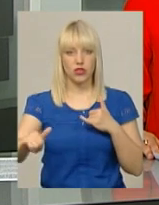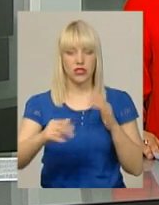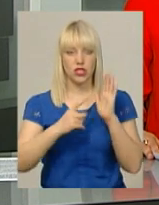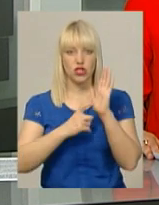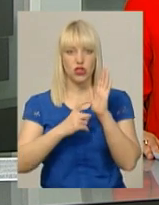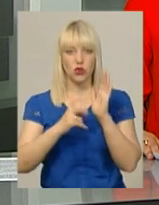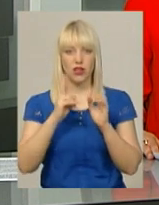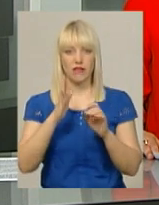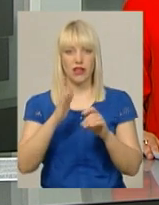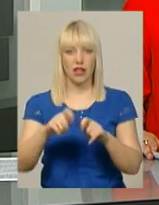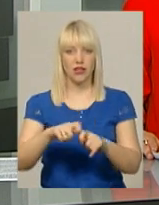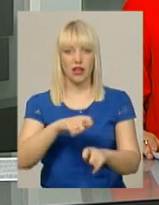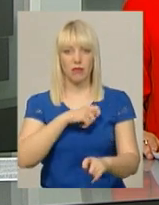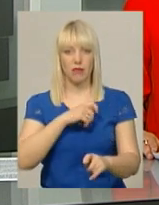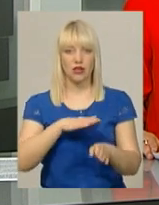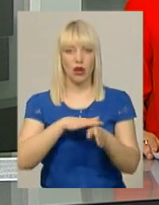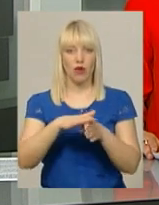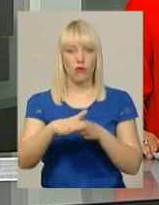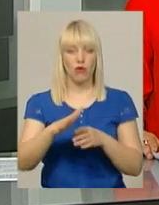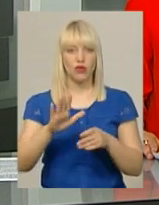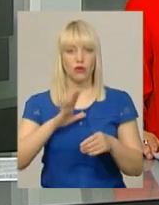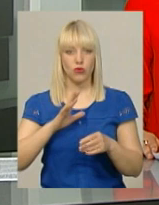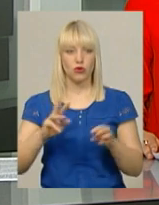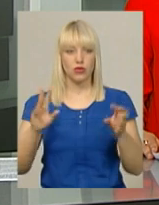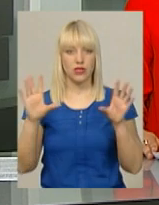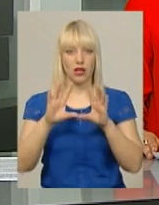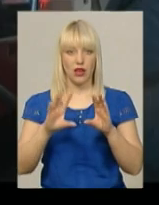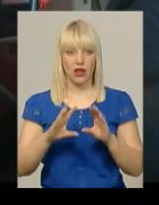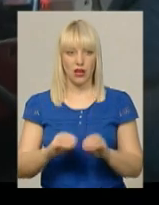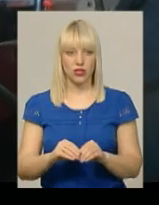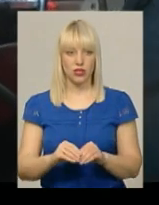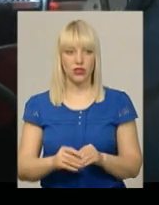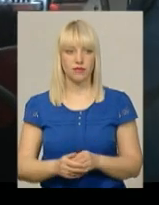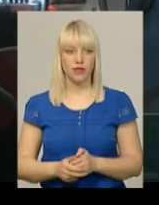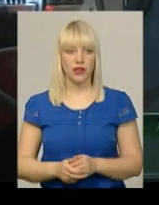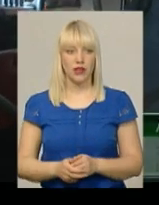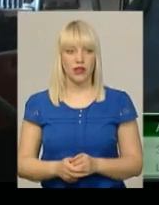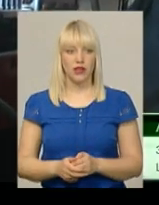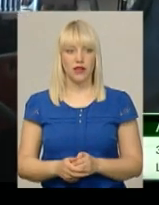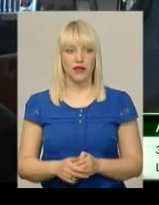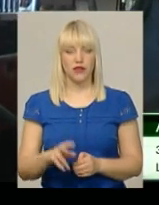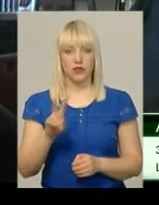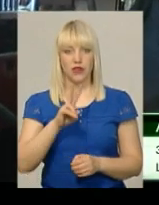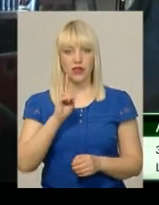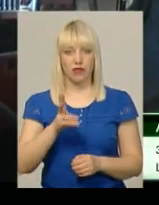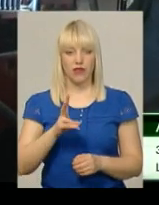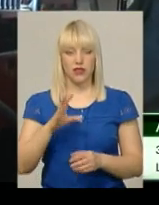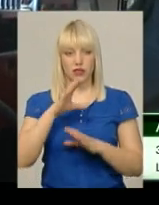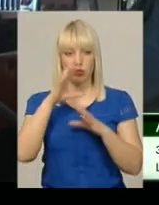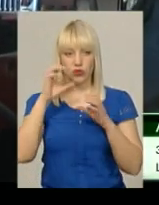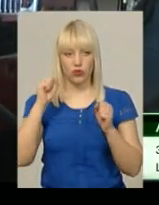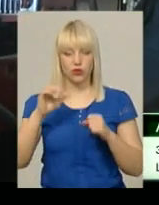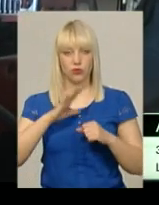загасили пожежу о 4.38 ранку, каже Андрій Дідур. 2.21 ночі до оперативно-координаційного центру